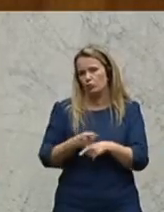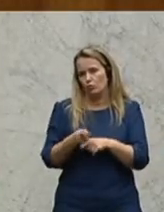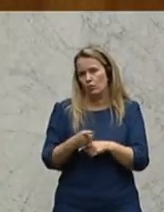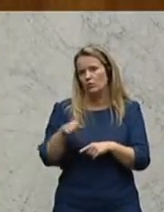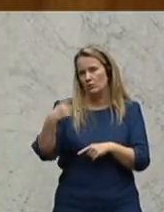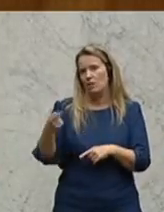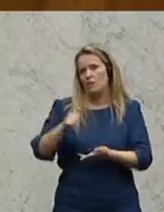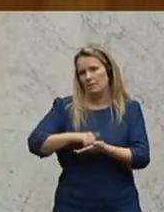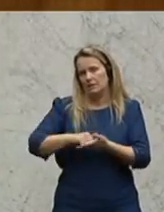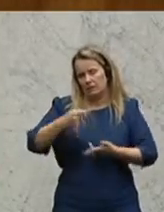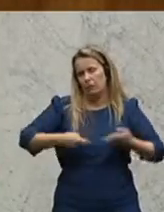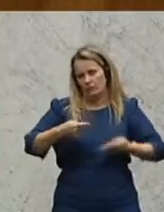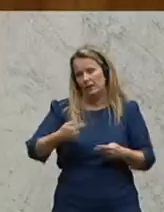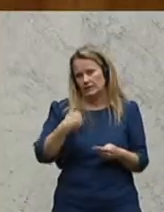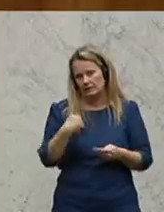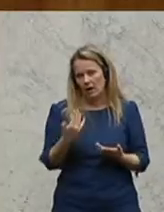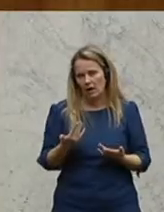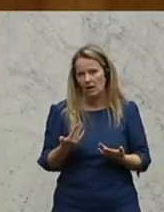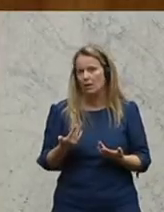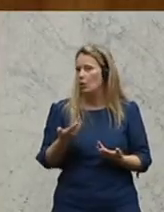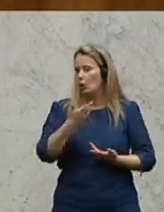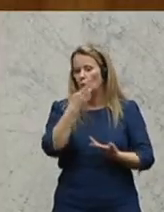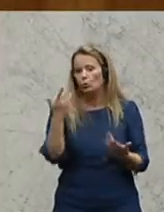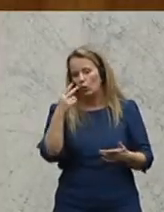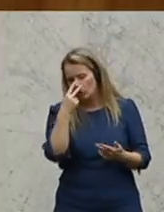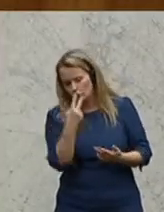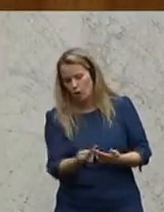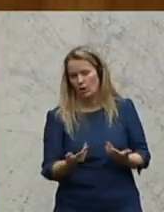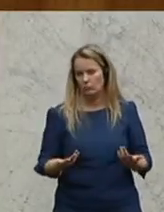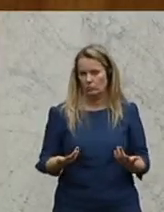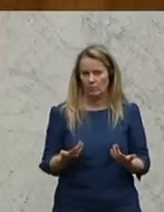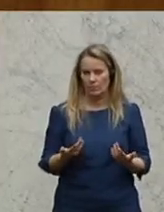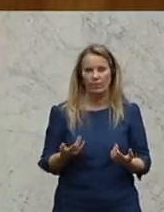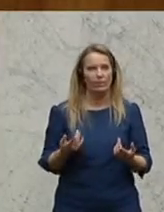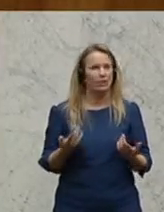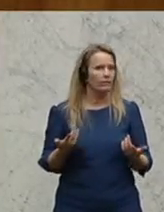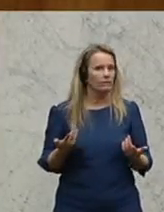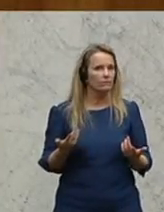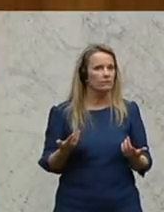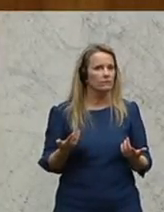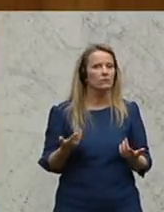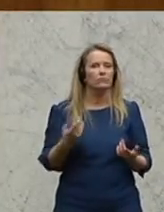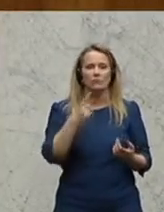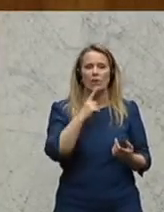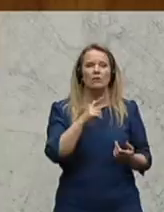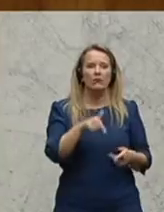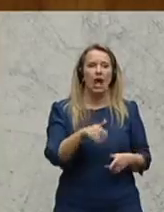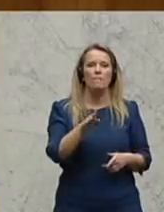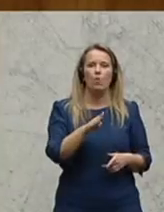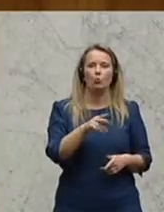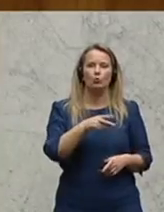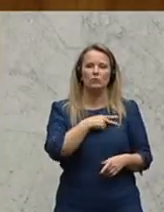weil dann musste die Pressekonferenz stattfinden, nicht beleuchten können. Sie haben sich auf eine Bonus-Malus